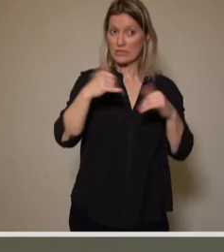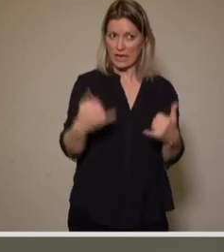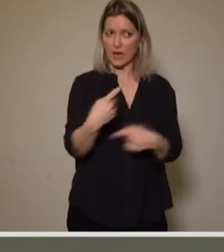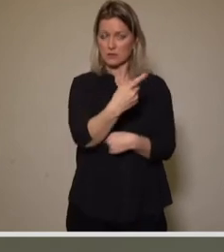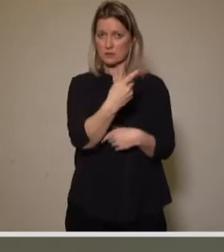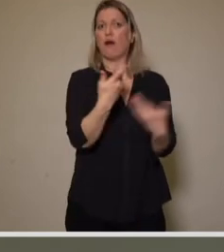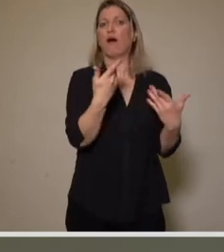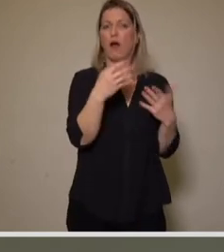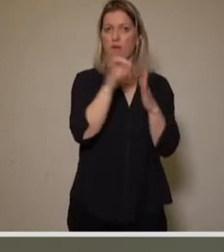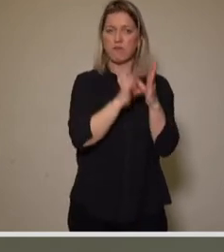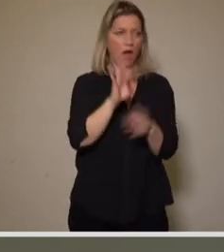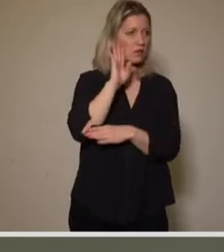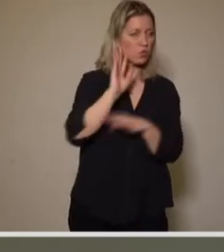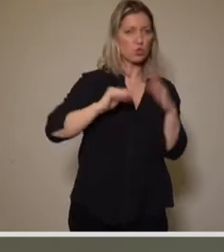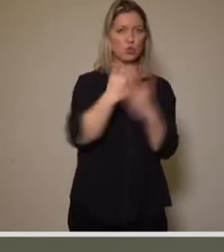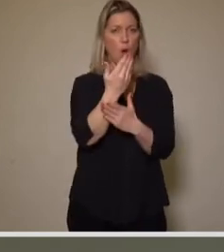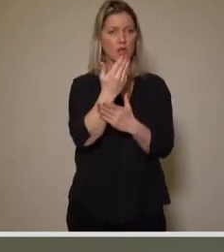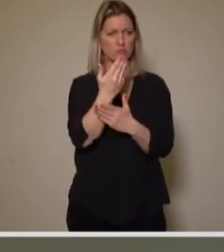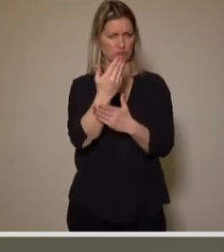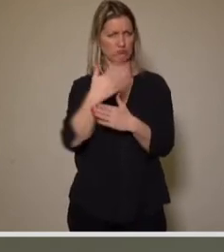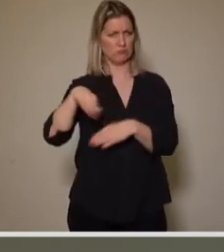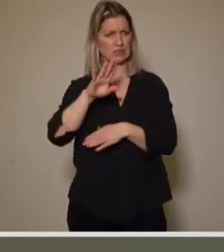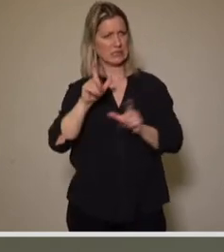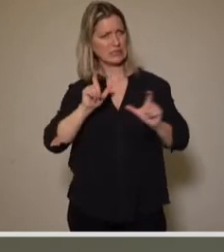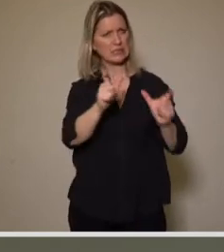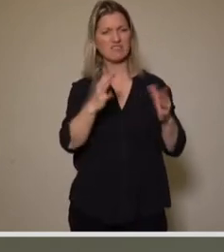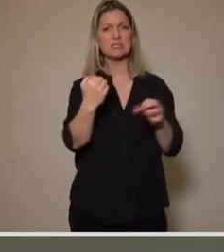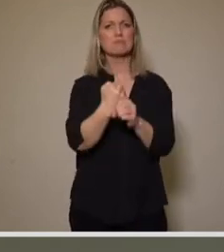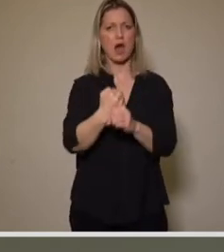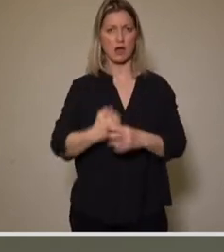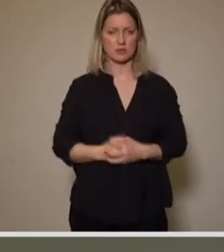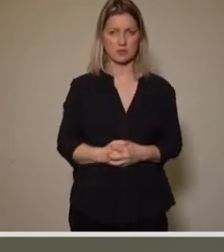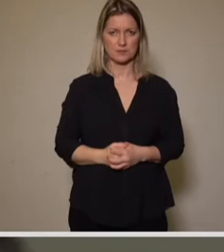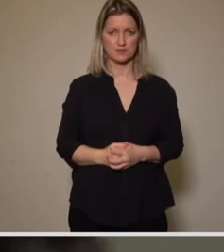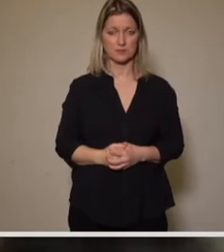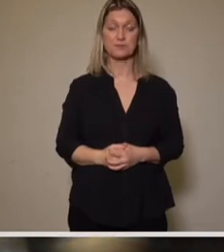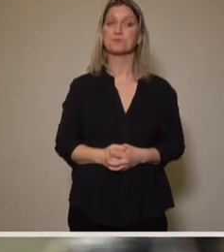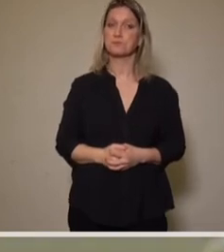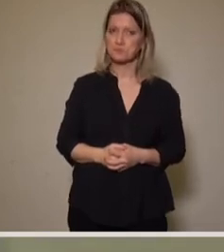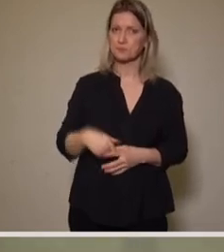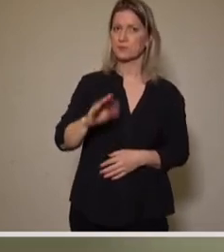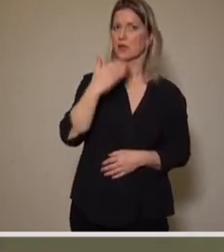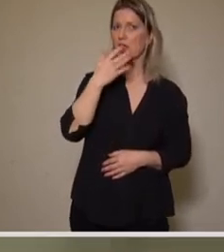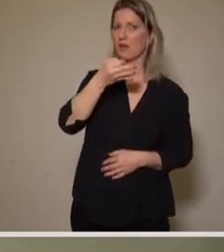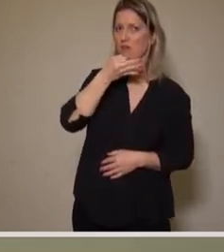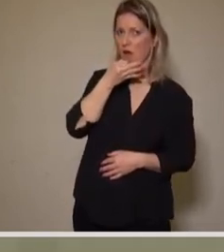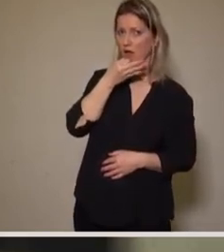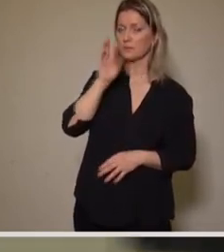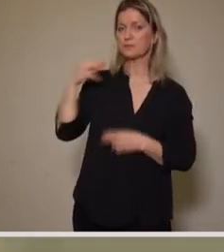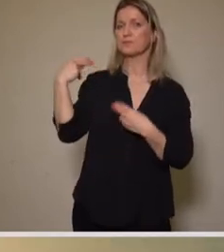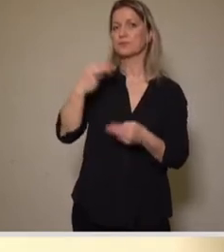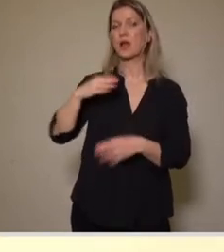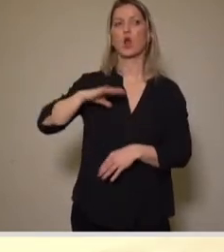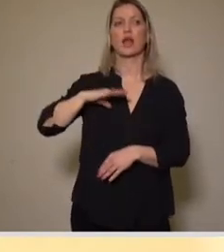geschaffenen Fakten zu unternehmen? Vielen Dank, Frau Filius-Jene. Die Beantwortung der Frage übernimmt Kollegin